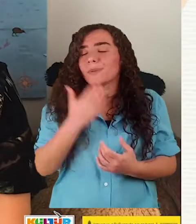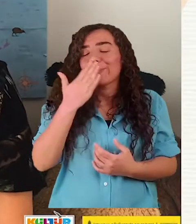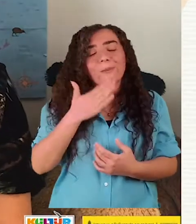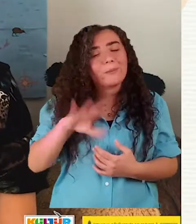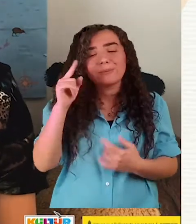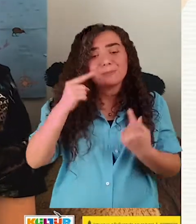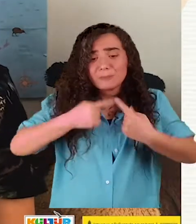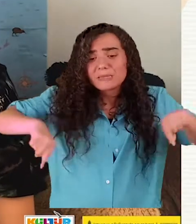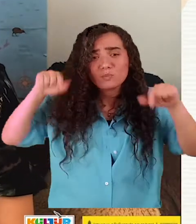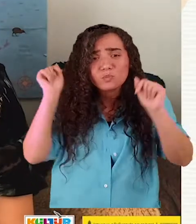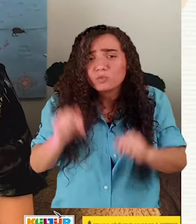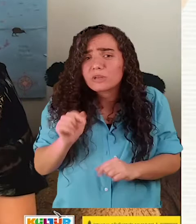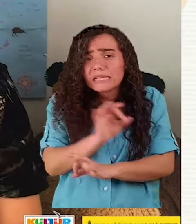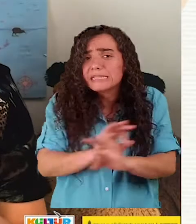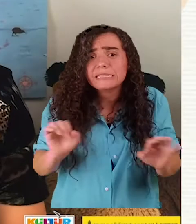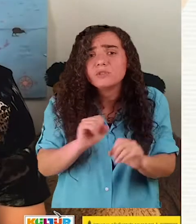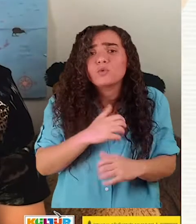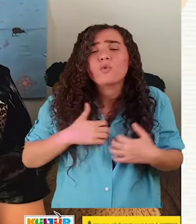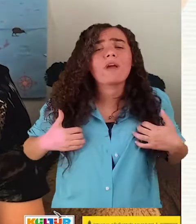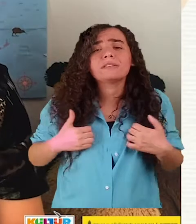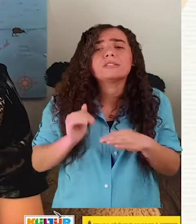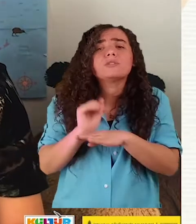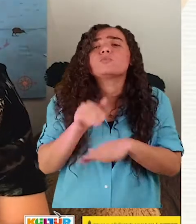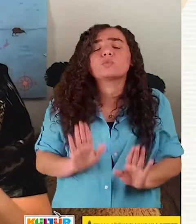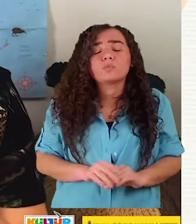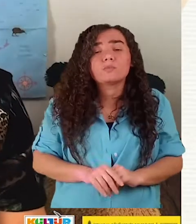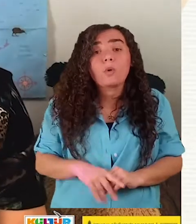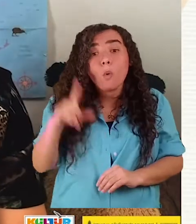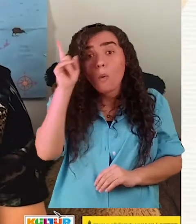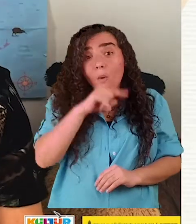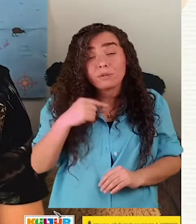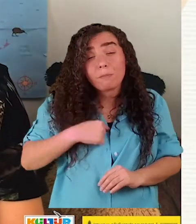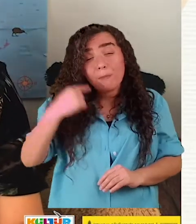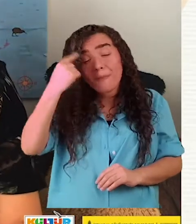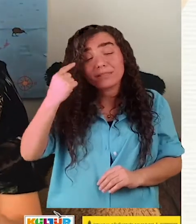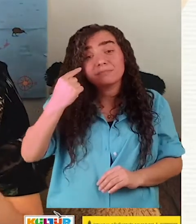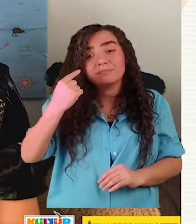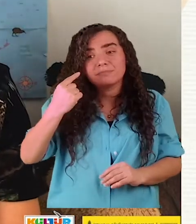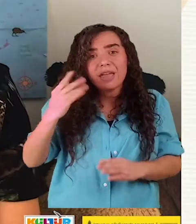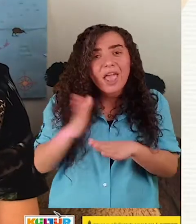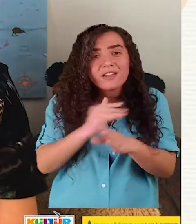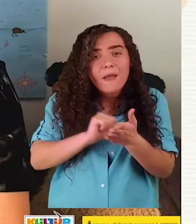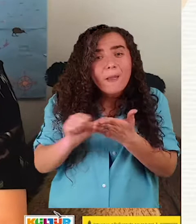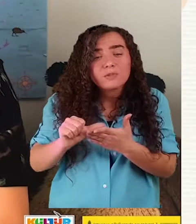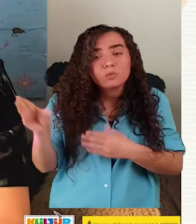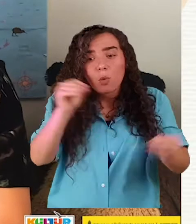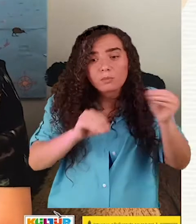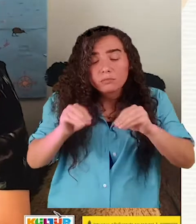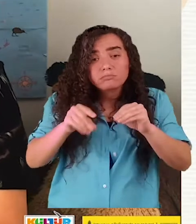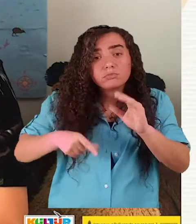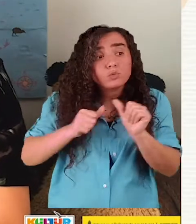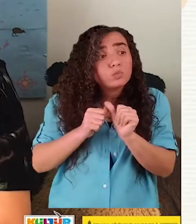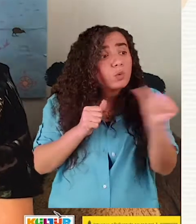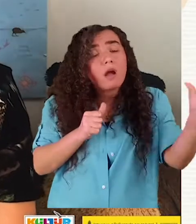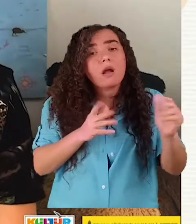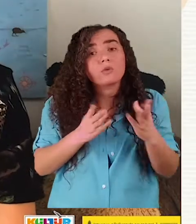bence pılımızı pırtımızı toplayalım, buradan uzaklaşalım. Hem de çok uzağa. Çünkü biz burada güvende değiliz. İnsanlar